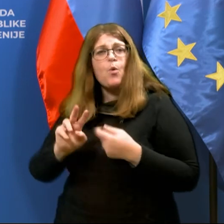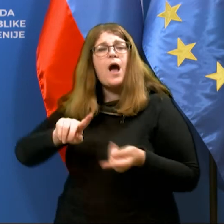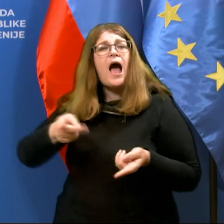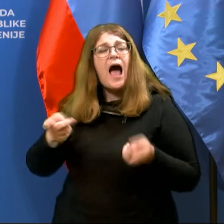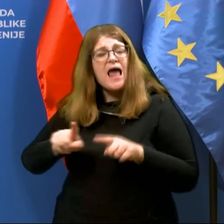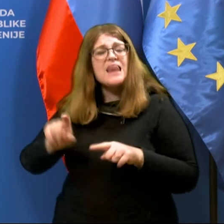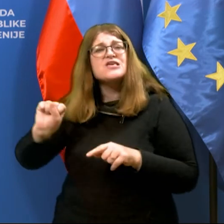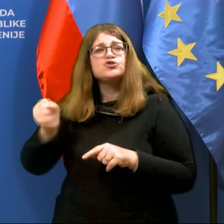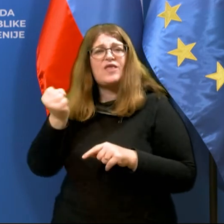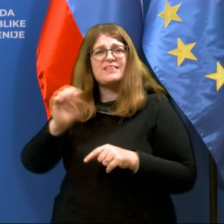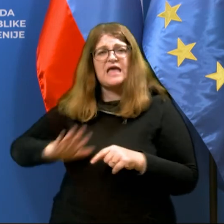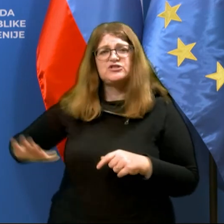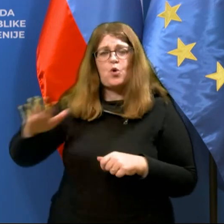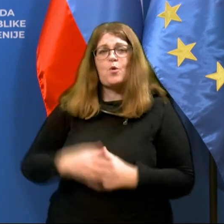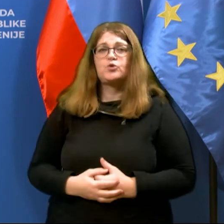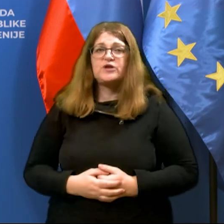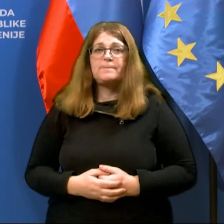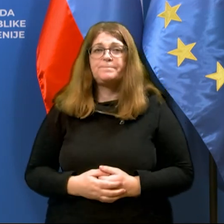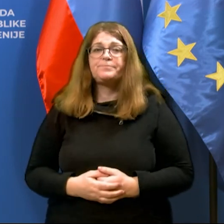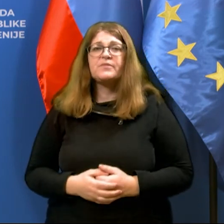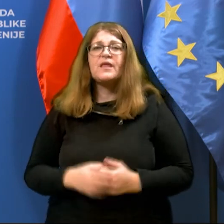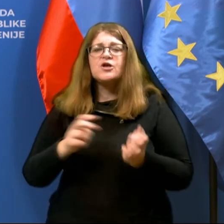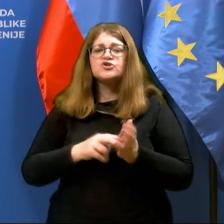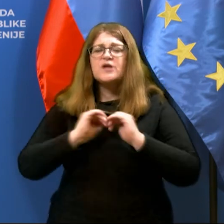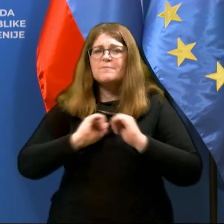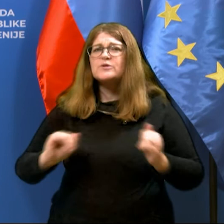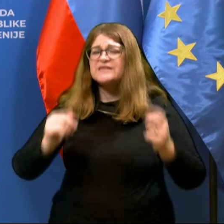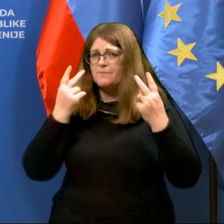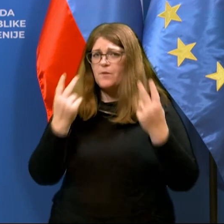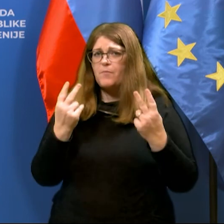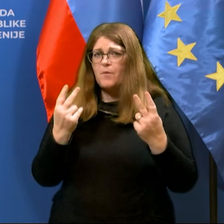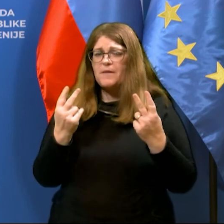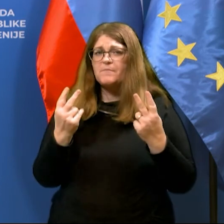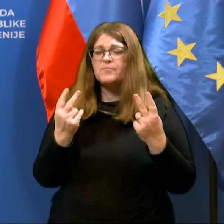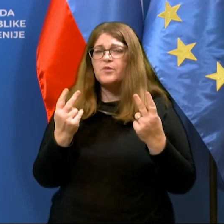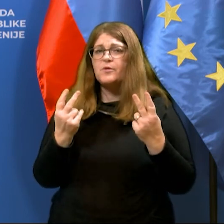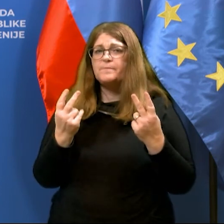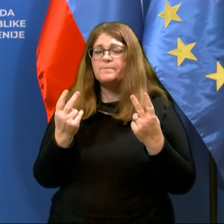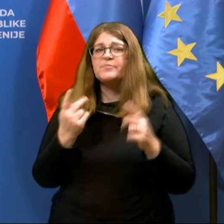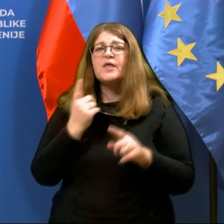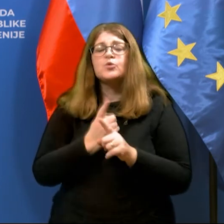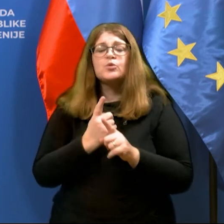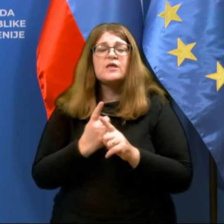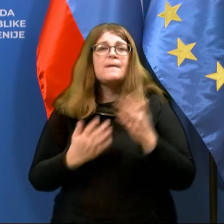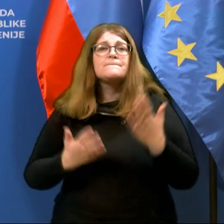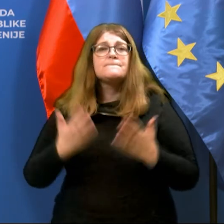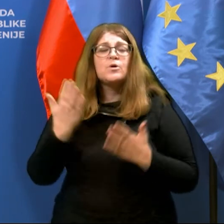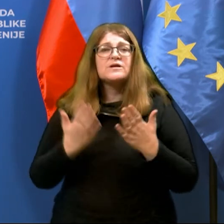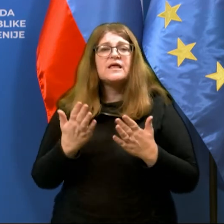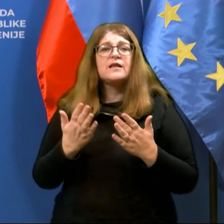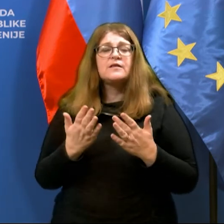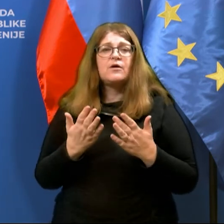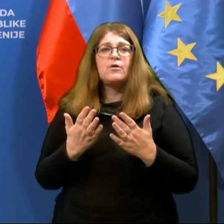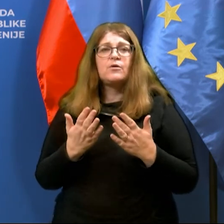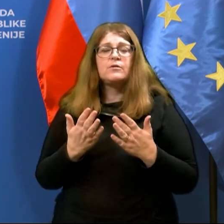unije. In tisto, kar je po moje pa tudi še posebej pomembno in s tem zaključujem, tudi morda deloma dopolnjujem